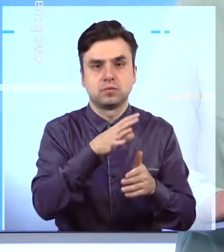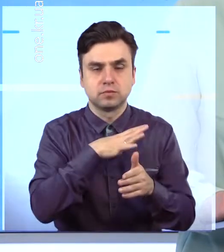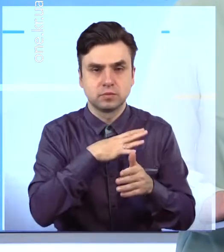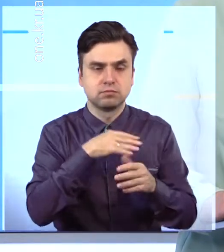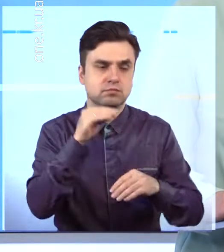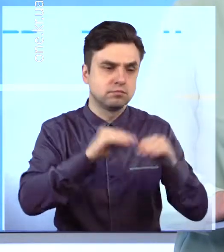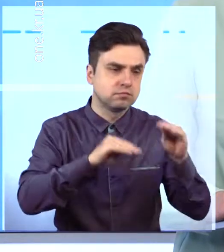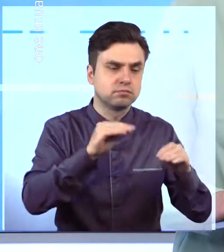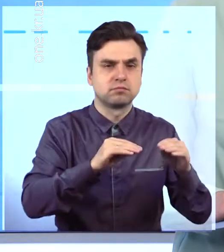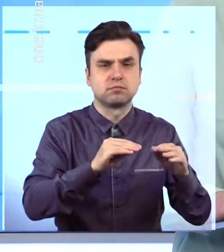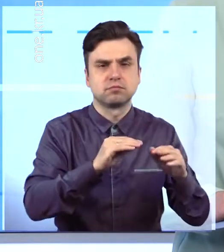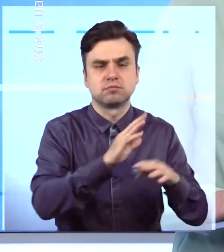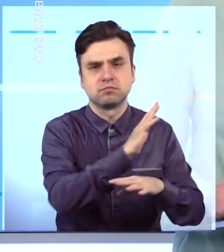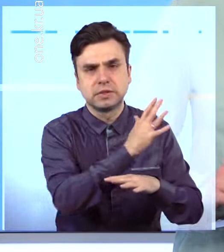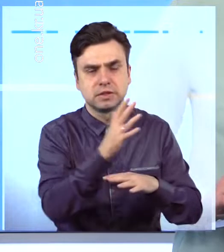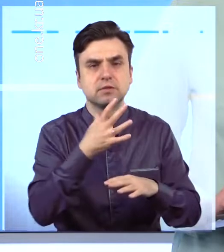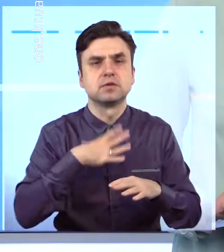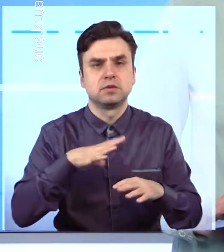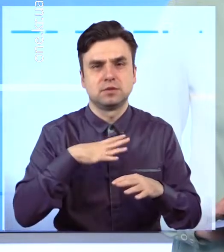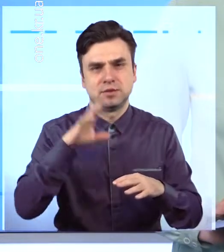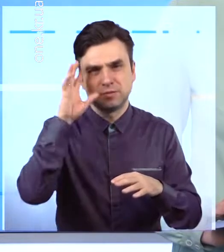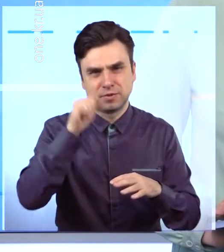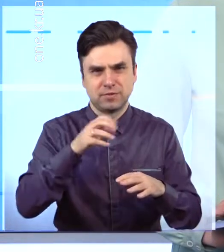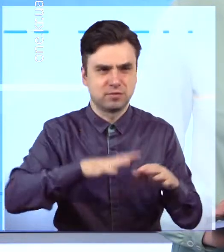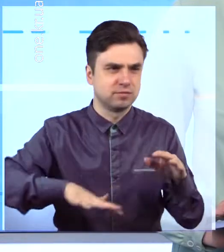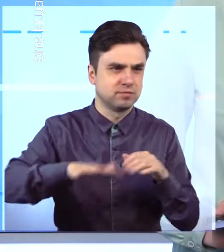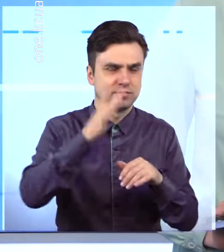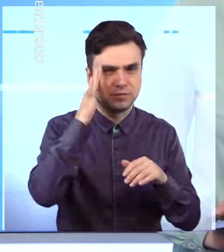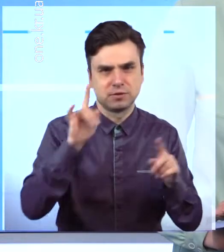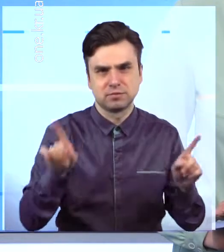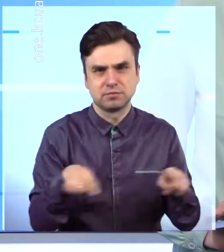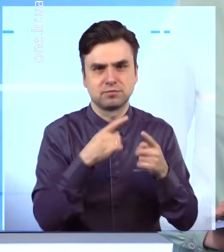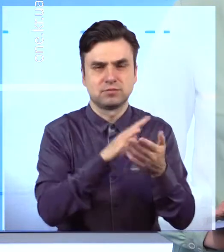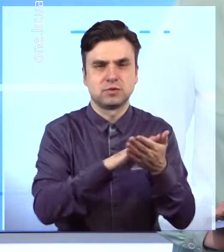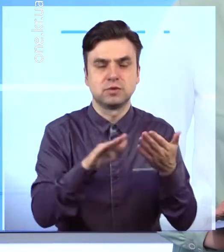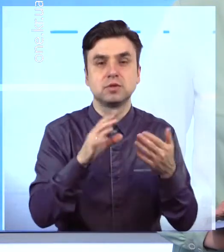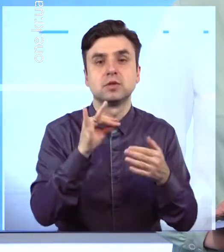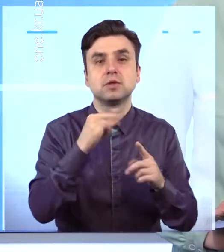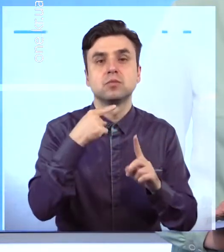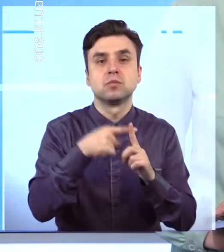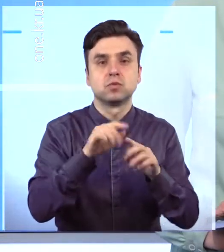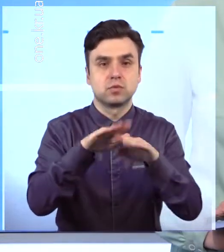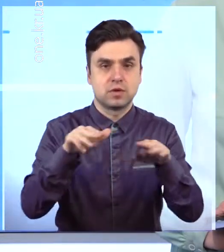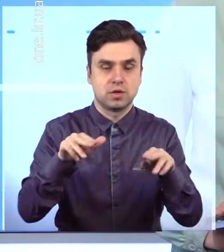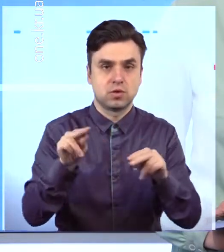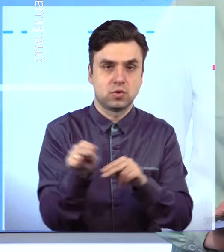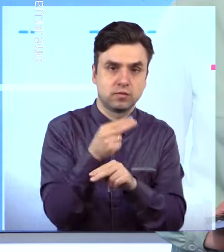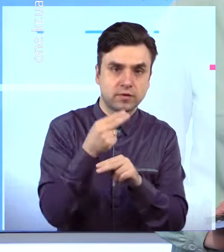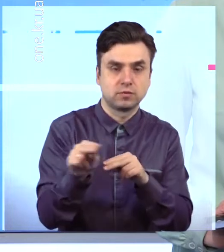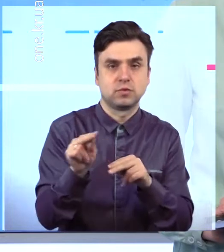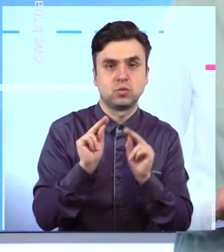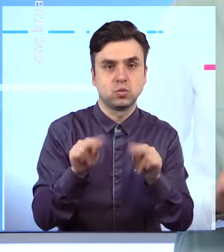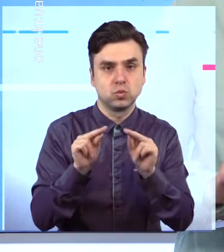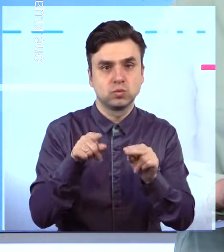у Кривому Розі поступово покращують поточну ситуацію та закладають молодому поколінню основи екологічного мислення та